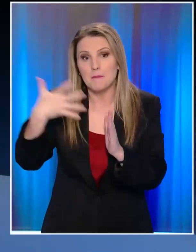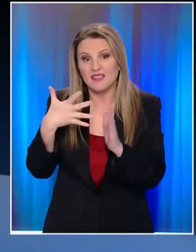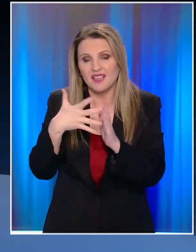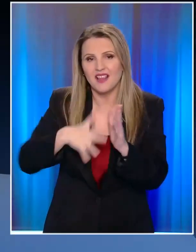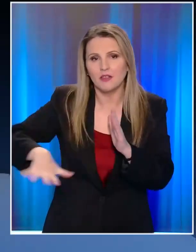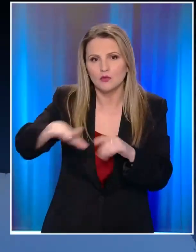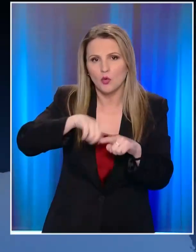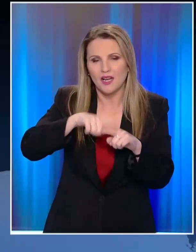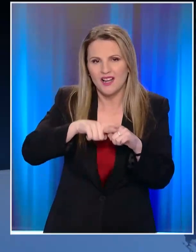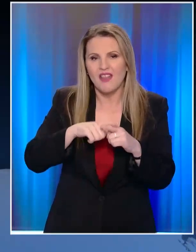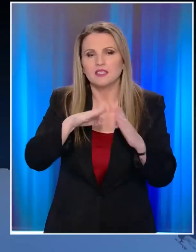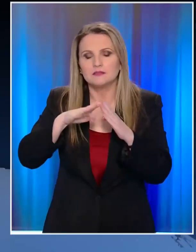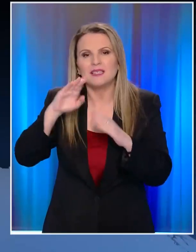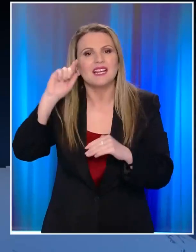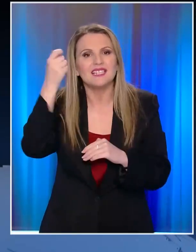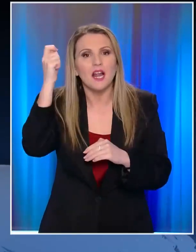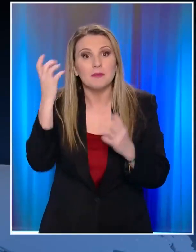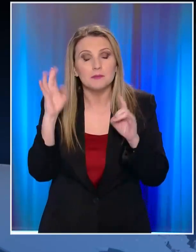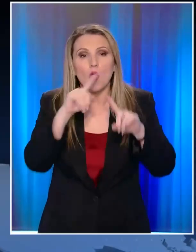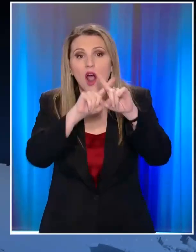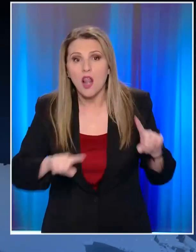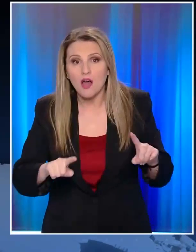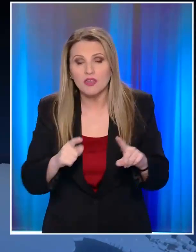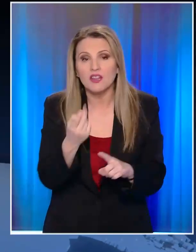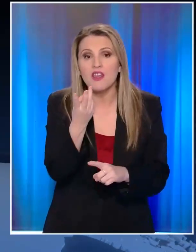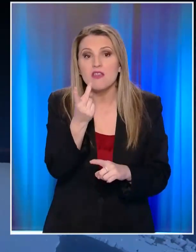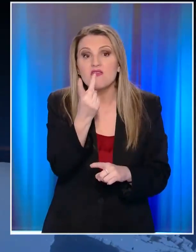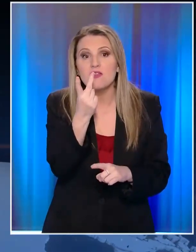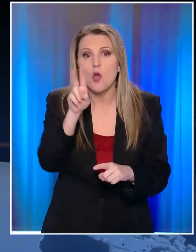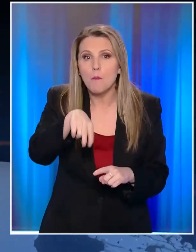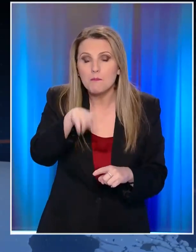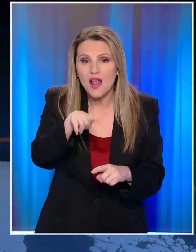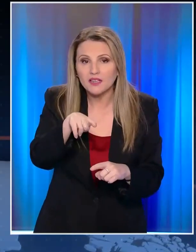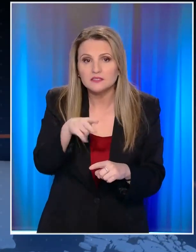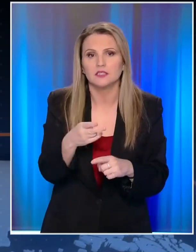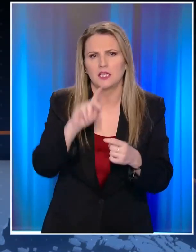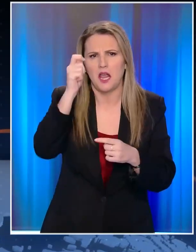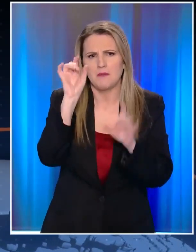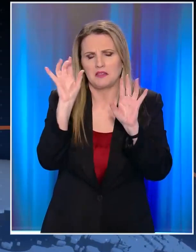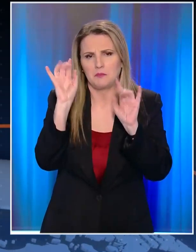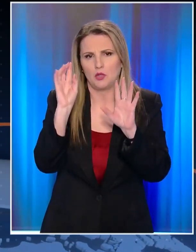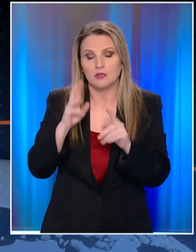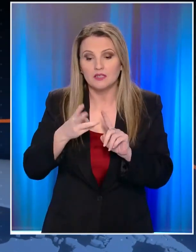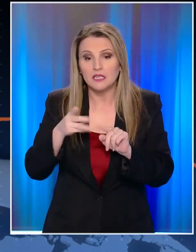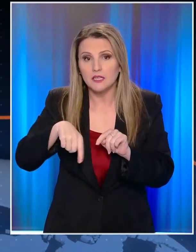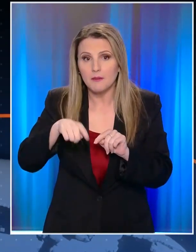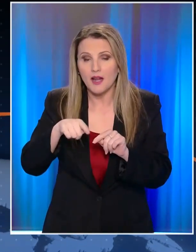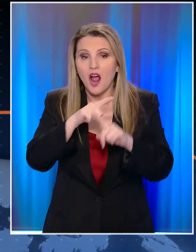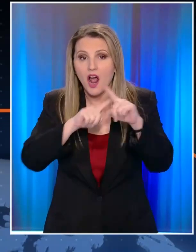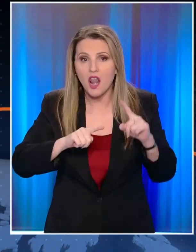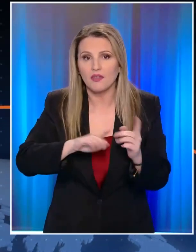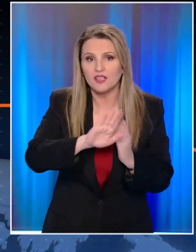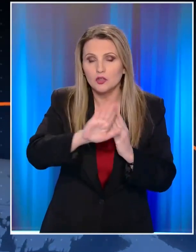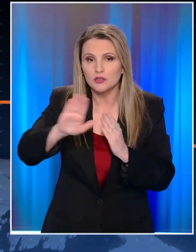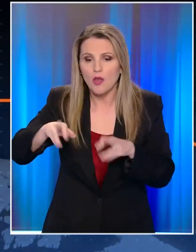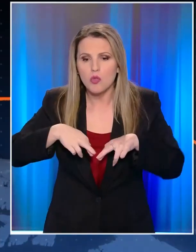χώρα. Στο Χαλανδρίο ολόκληρες γειτονιές είναι χωρίς ρεύμα για πάνω από 32 ώρες. Τρεις ημέρες μετά την εκδήλωση του φαινομένου και ακόμη σε γειτονιές του Χαλανδρίου